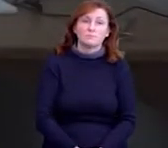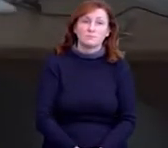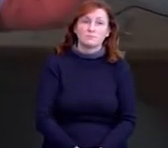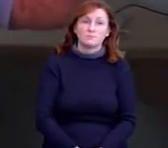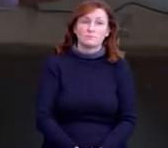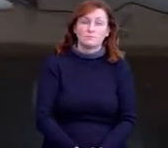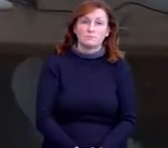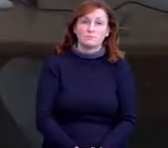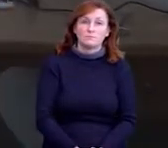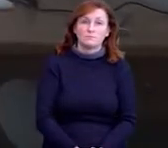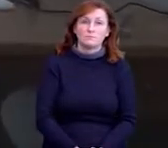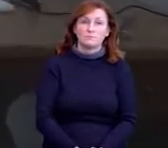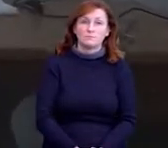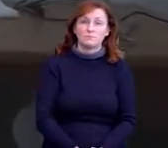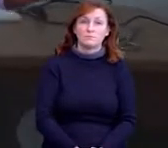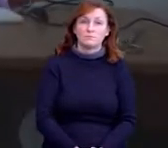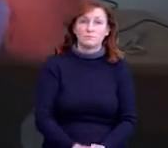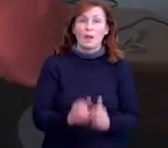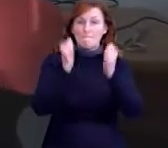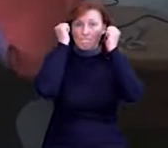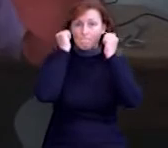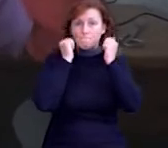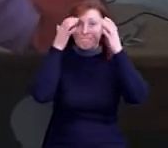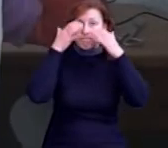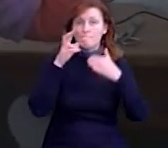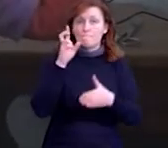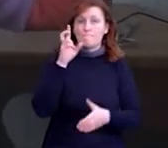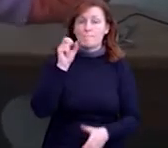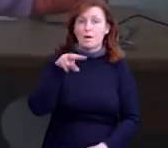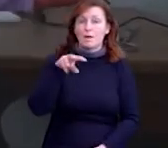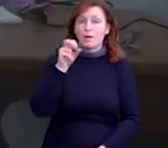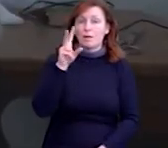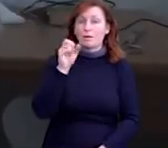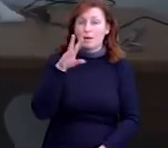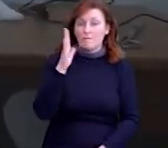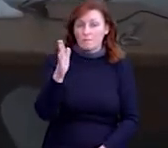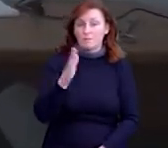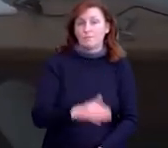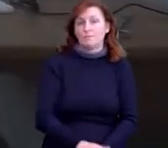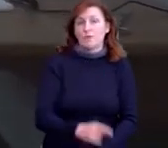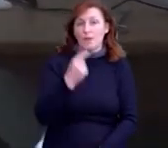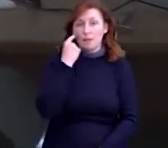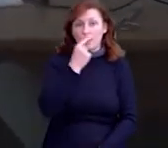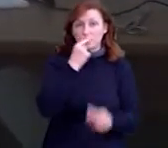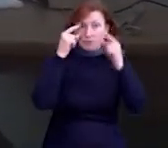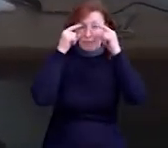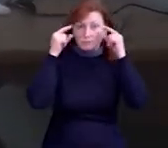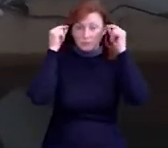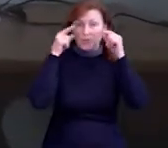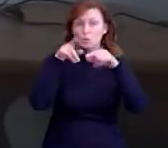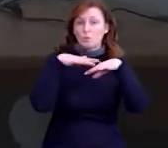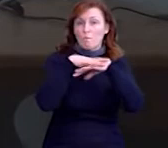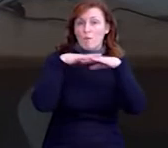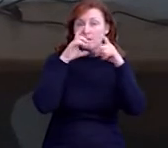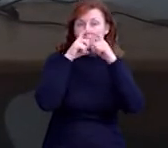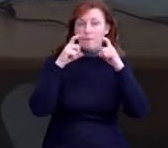отак, закривається вся голова, ця веревочка йде назад, глаза і тут марлева пов'язка,